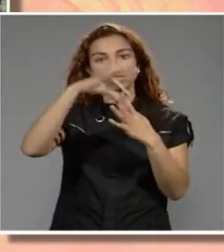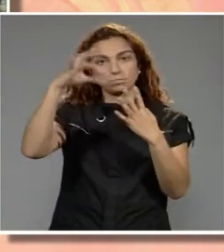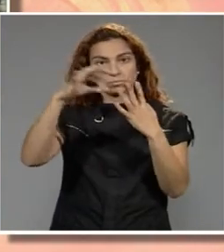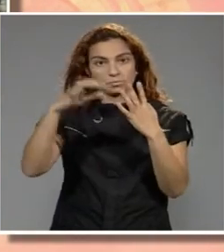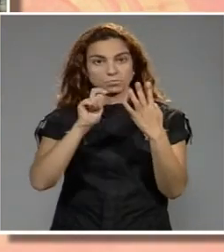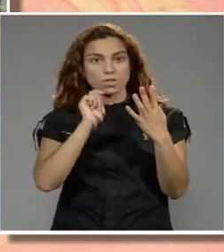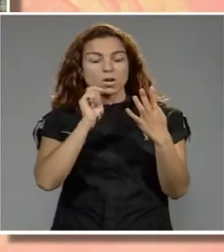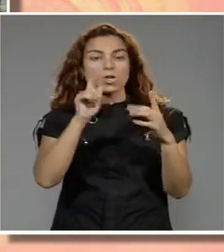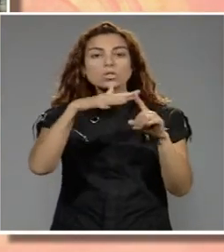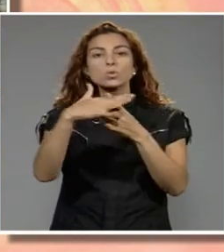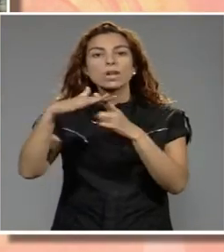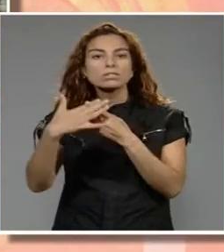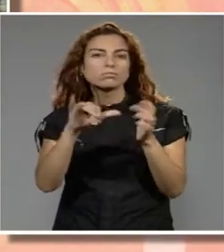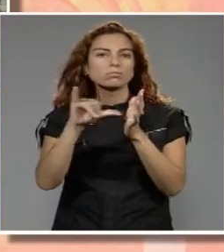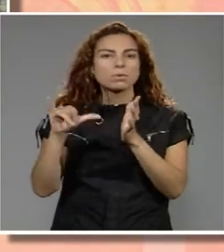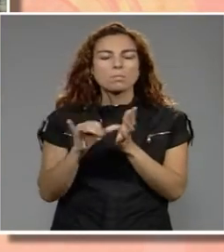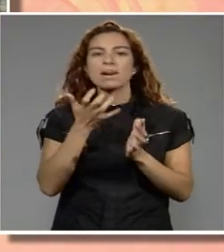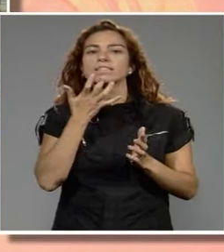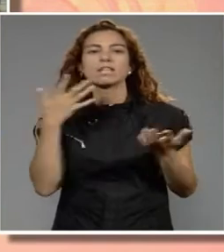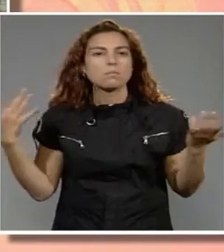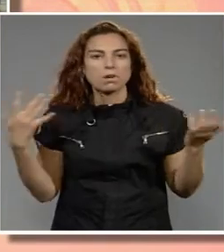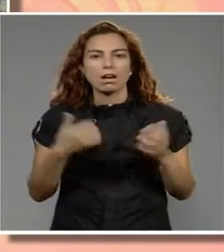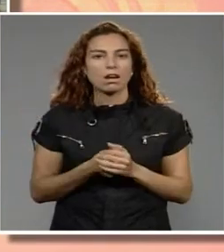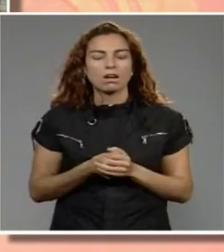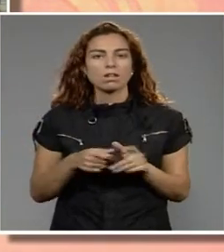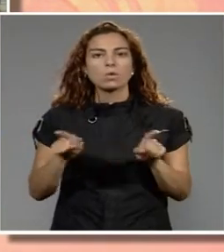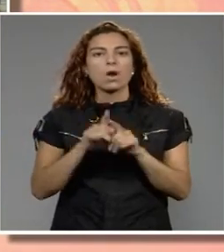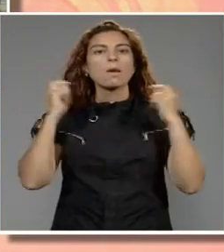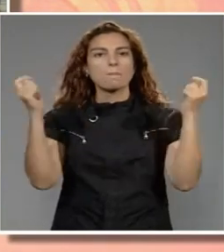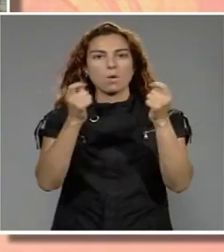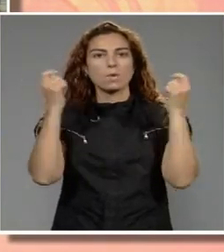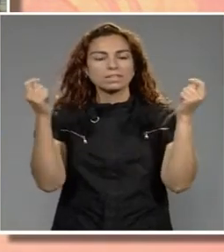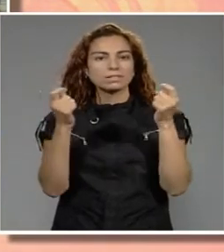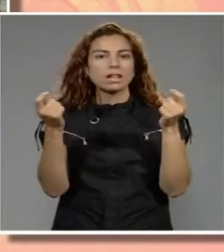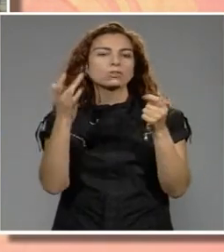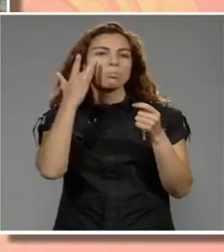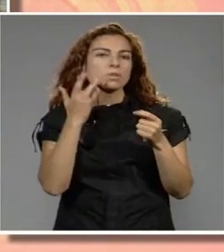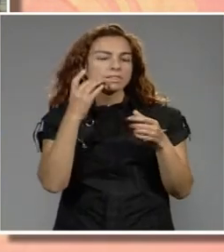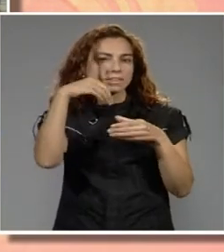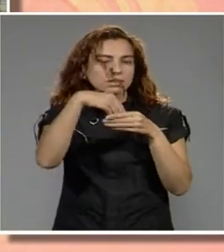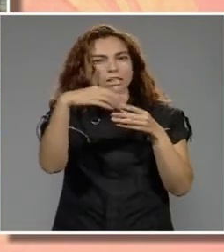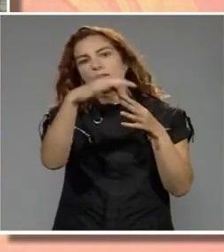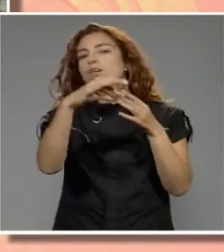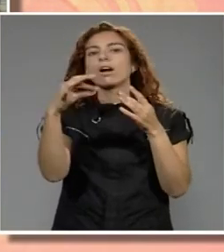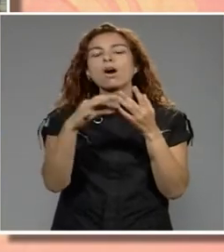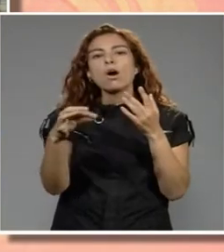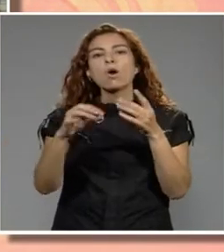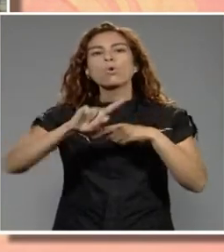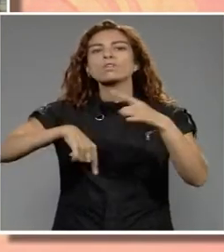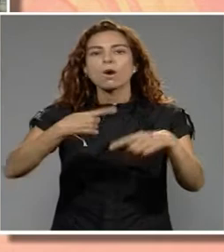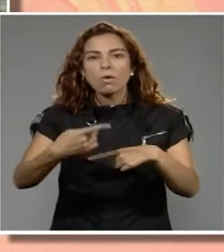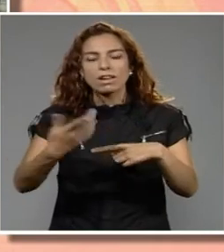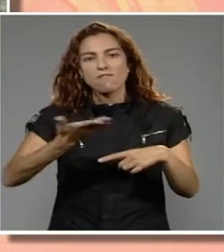situacions molt properes al que ells viuran amb el cànnabis, des de la publicitat que hi ha de la substància, fins a quins són els efectes,